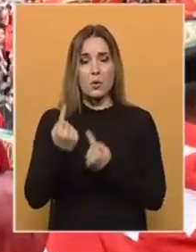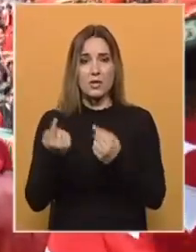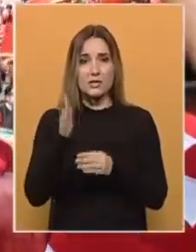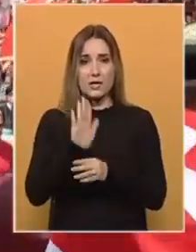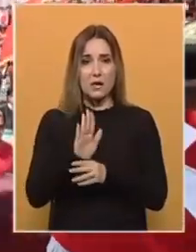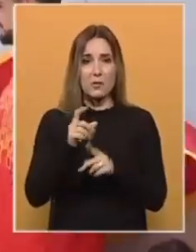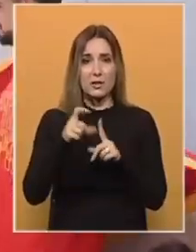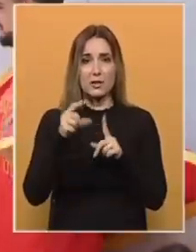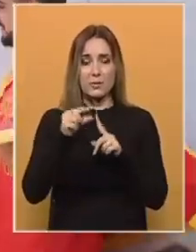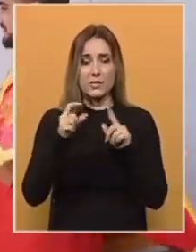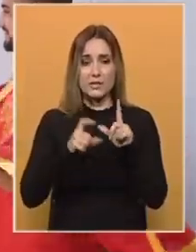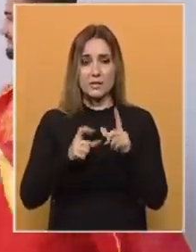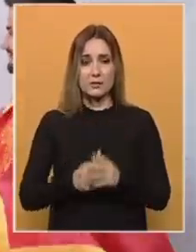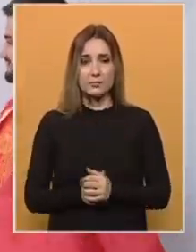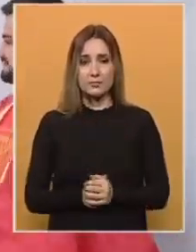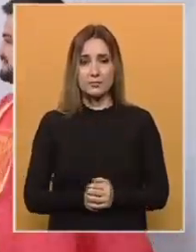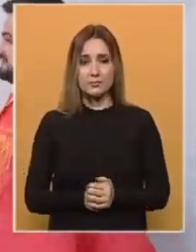zastupnici DPS-a.